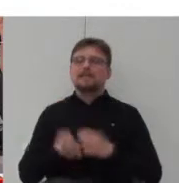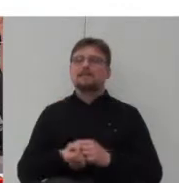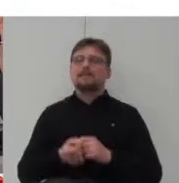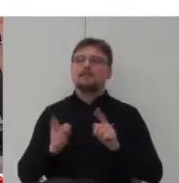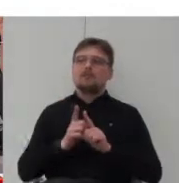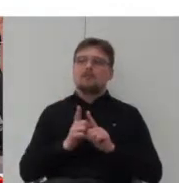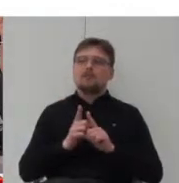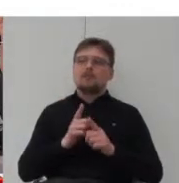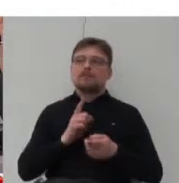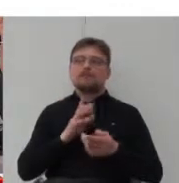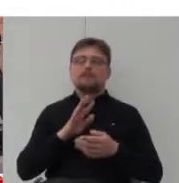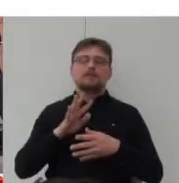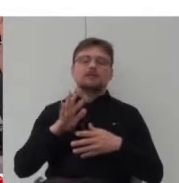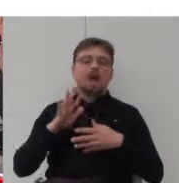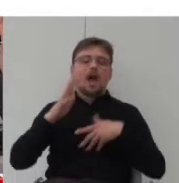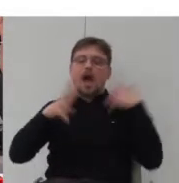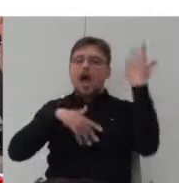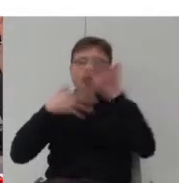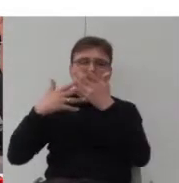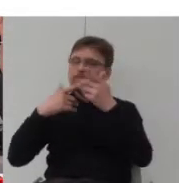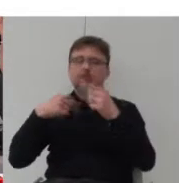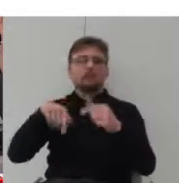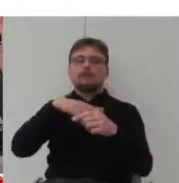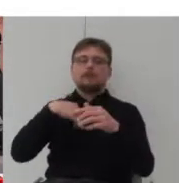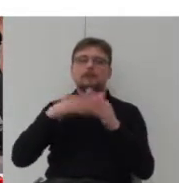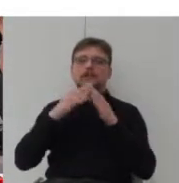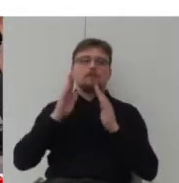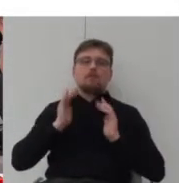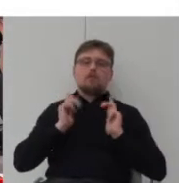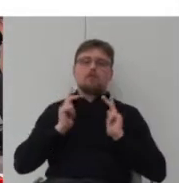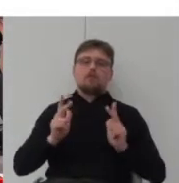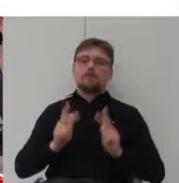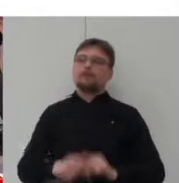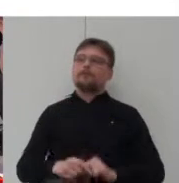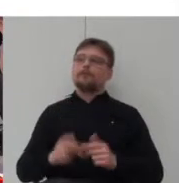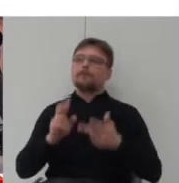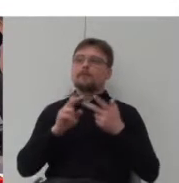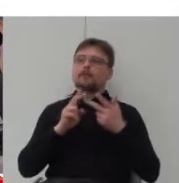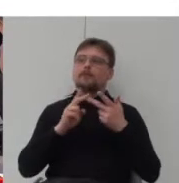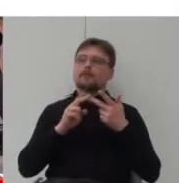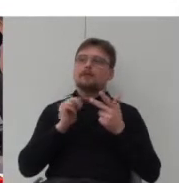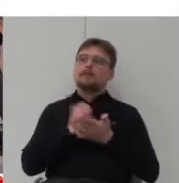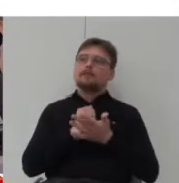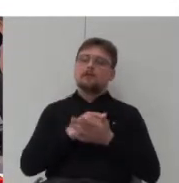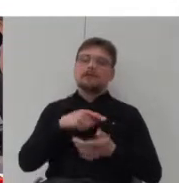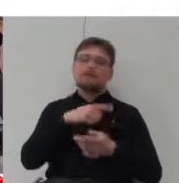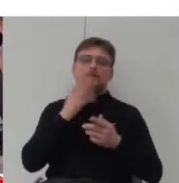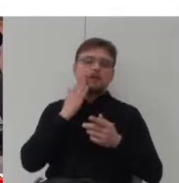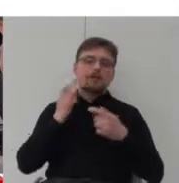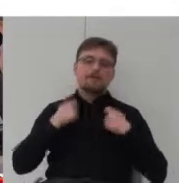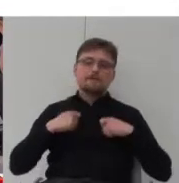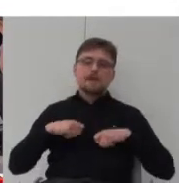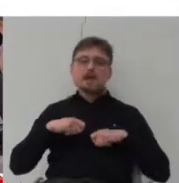zanieczyszczeniem wizualnym, które spotyka nas codziennie. Trzecim dylematem było pytanie, czy mieszkać na wsi czy w mieście,